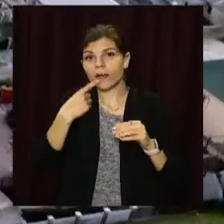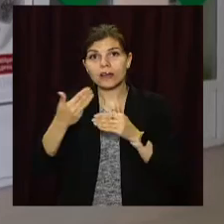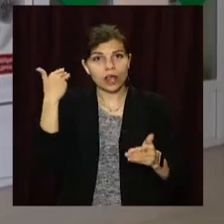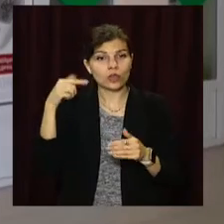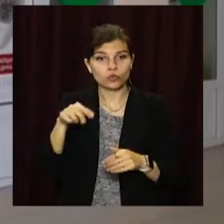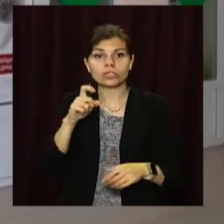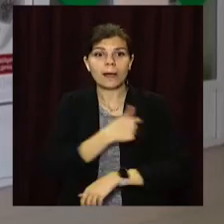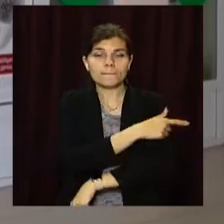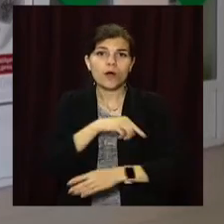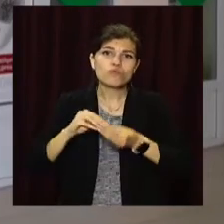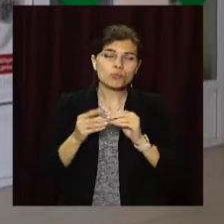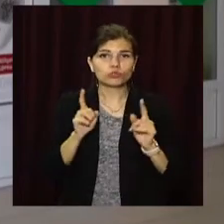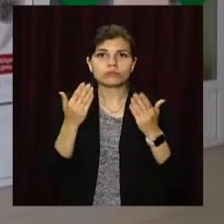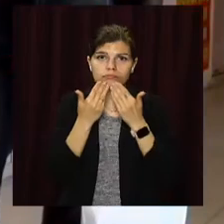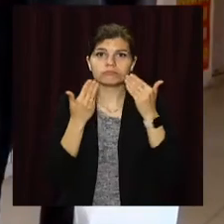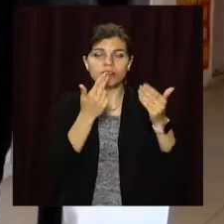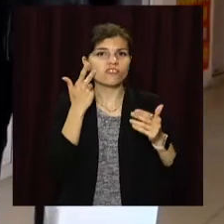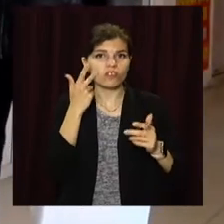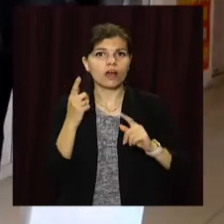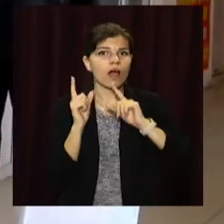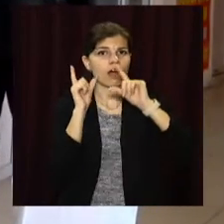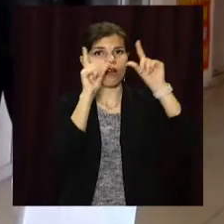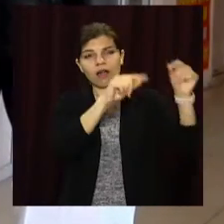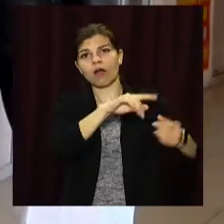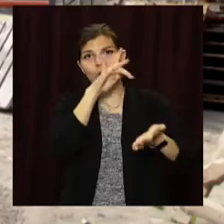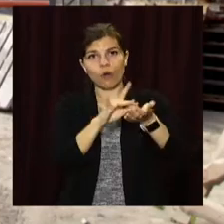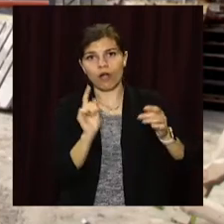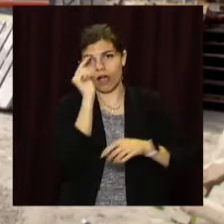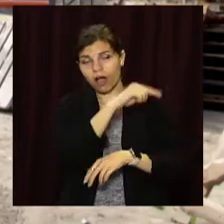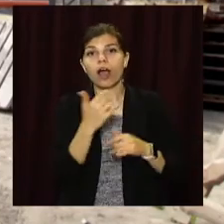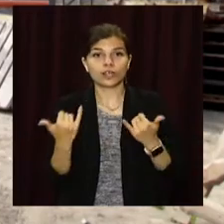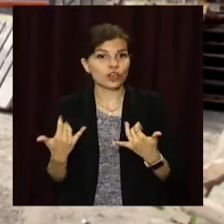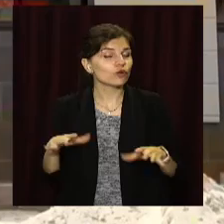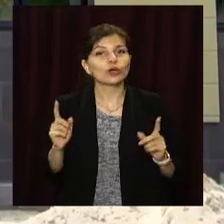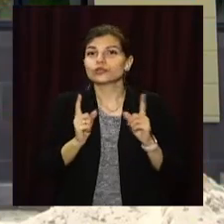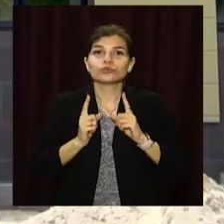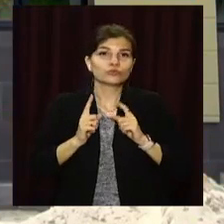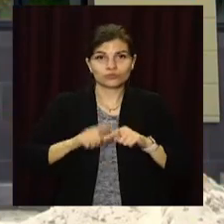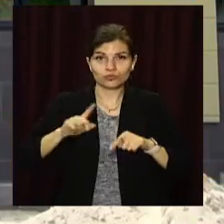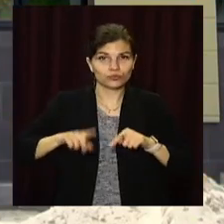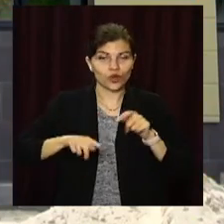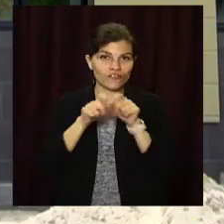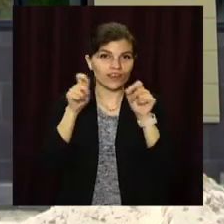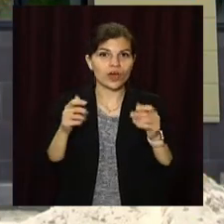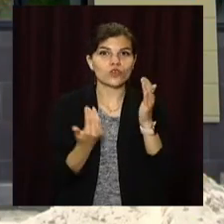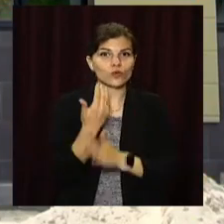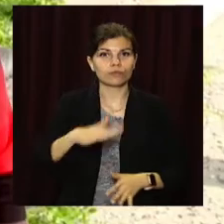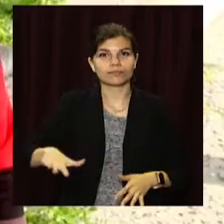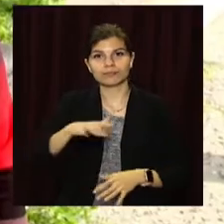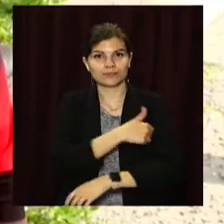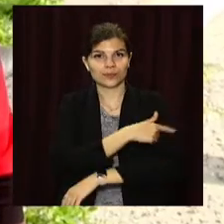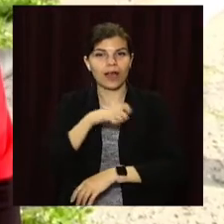раніше за меддопомогою їм доводилося їхати до серед містя. Нині ж із нетерпінням чекають на відкриття нової амбулаторії.